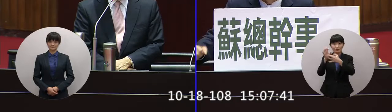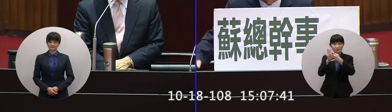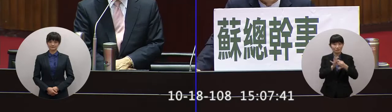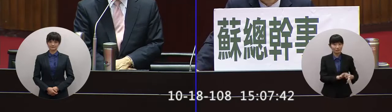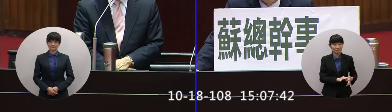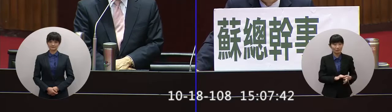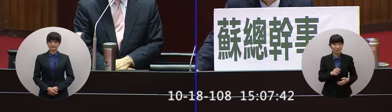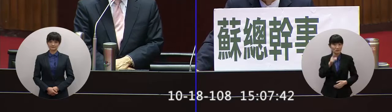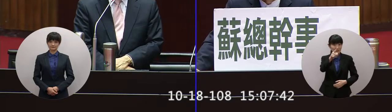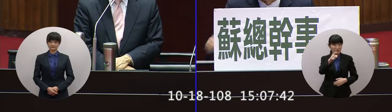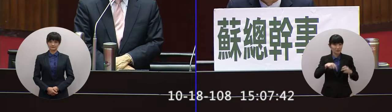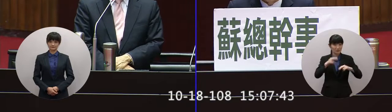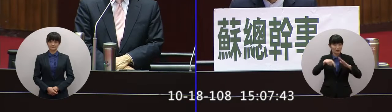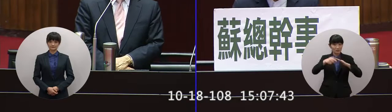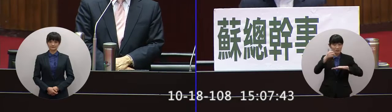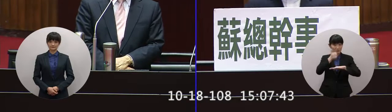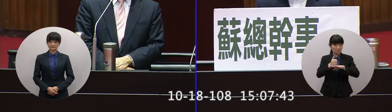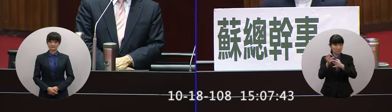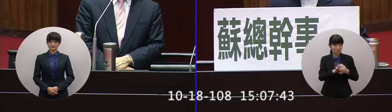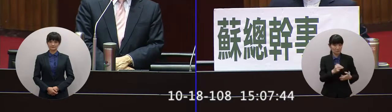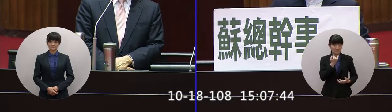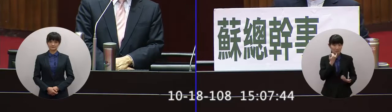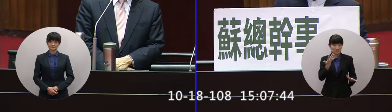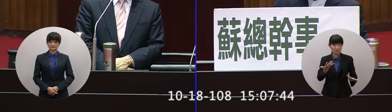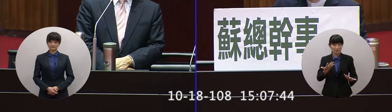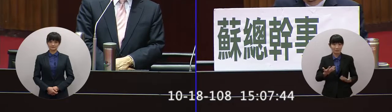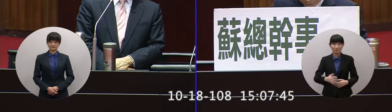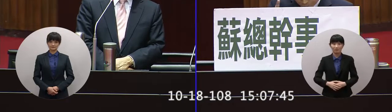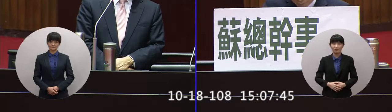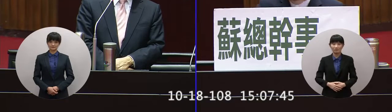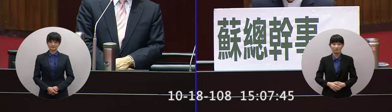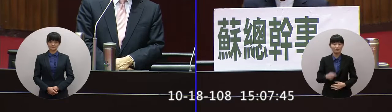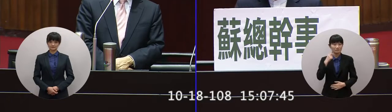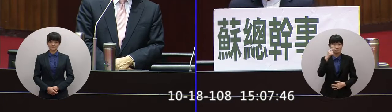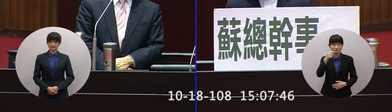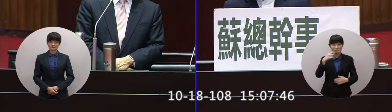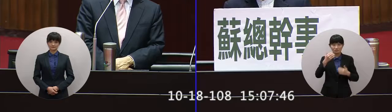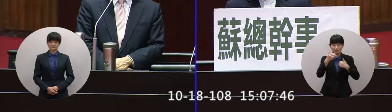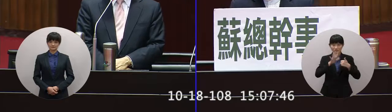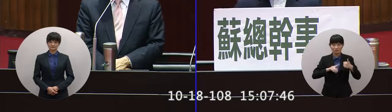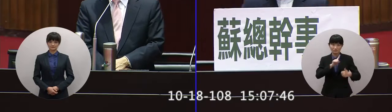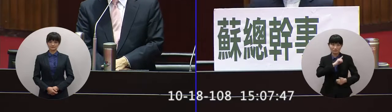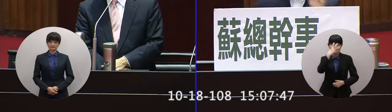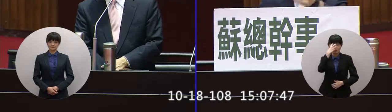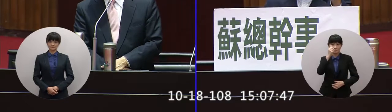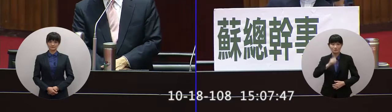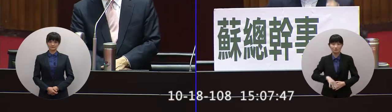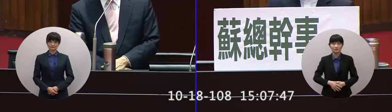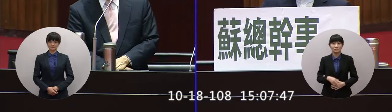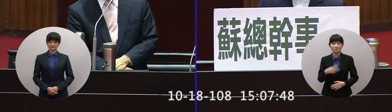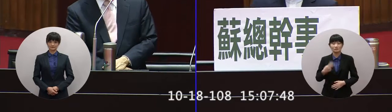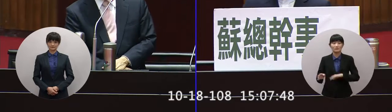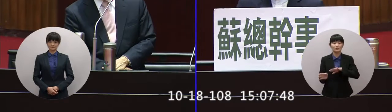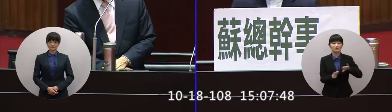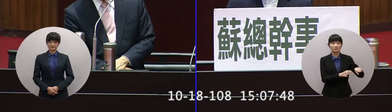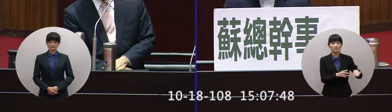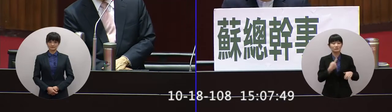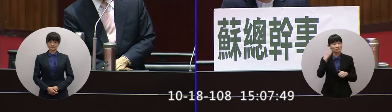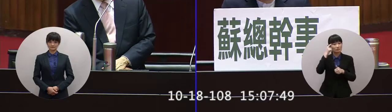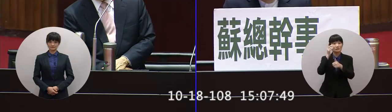你有必要這樣子嗎做盡自己嗎來我們再問你你是不是不用回答了